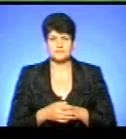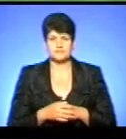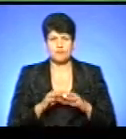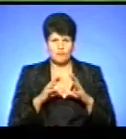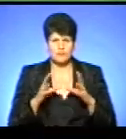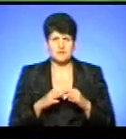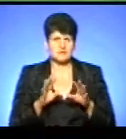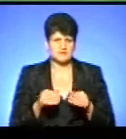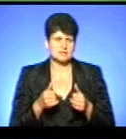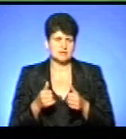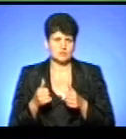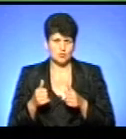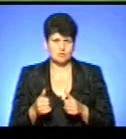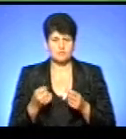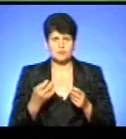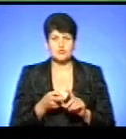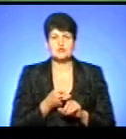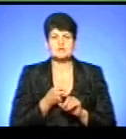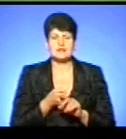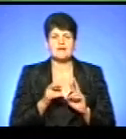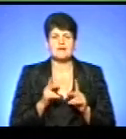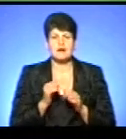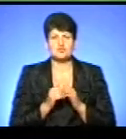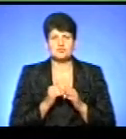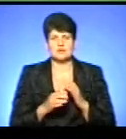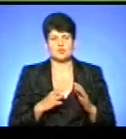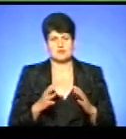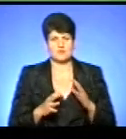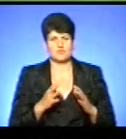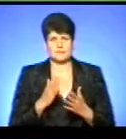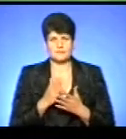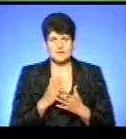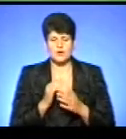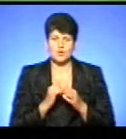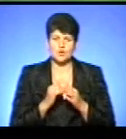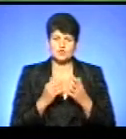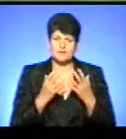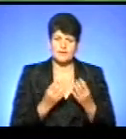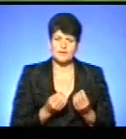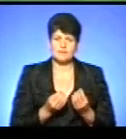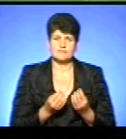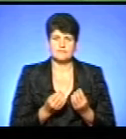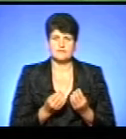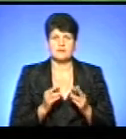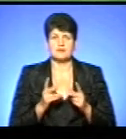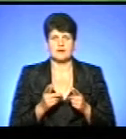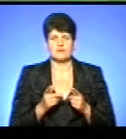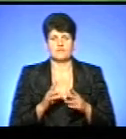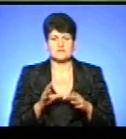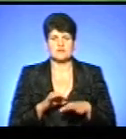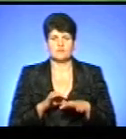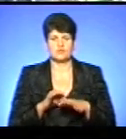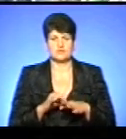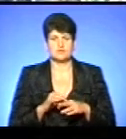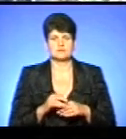принципі, все добре, просто залежить від того, як часто ти тренуєшся, чи кожен день це, і як все проходить, який